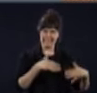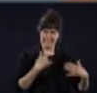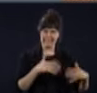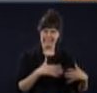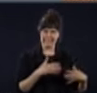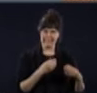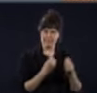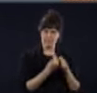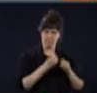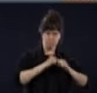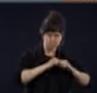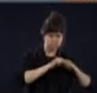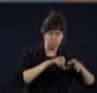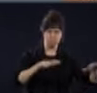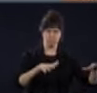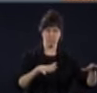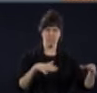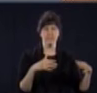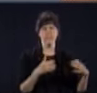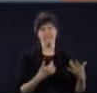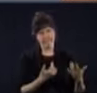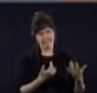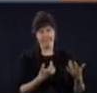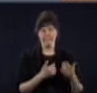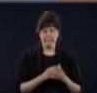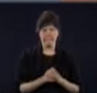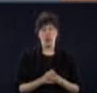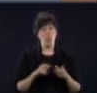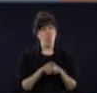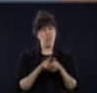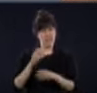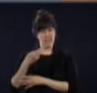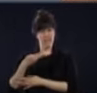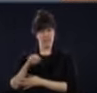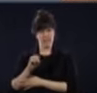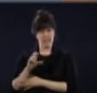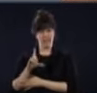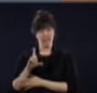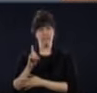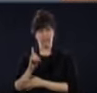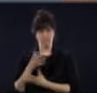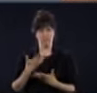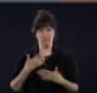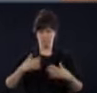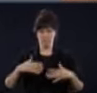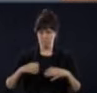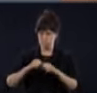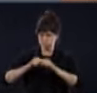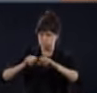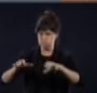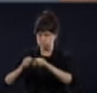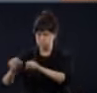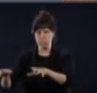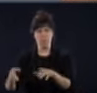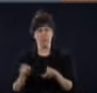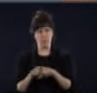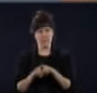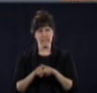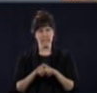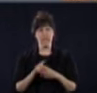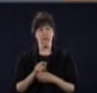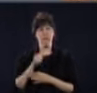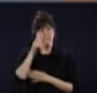il y la situation, notamment dans les CHSLD. Et avec, comme notre vice-première ministre le disait,